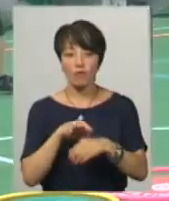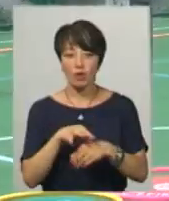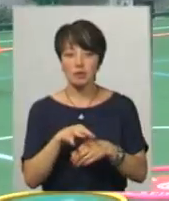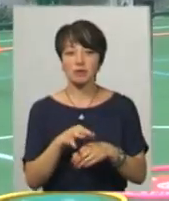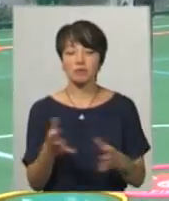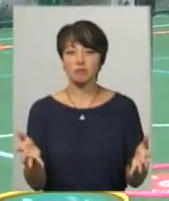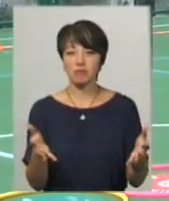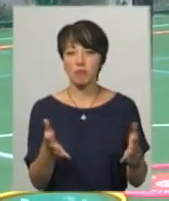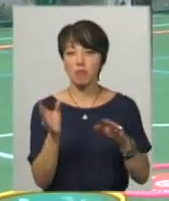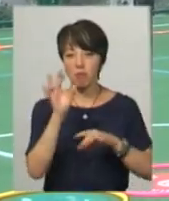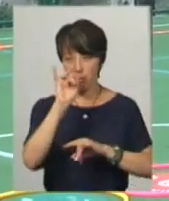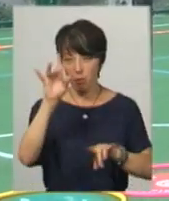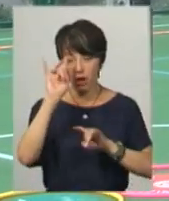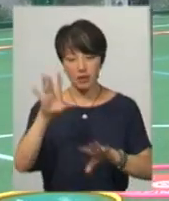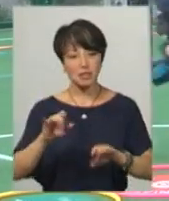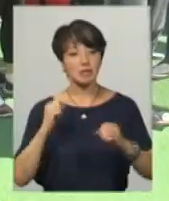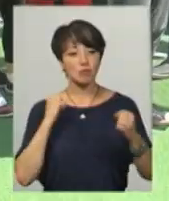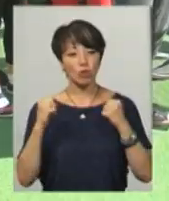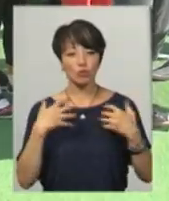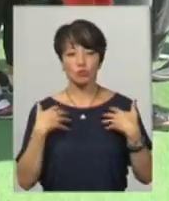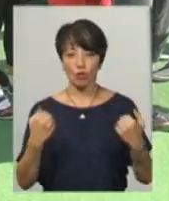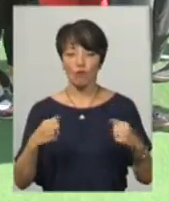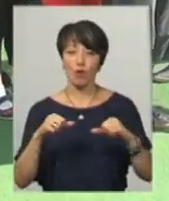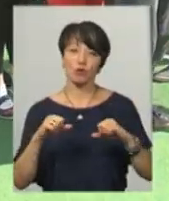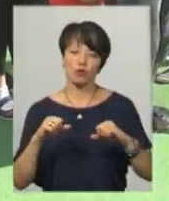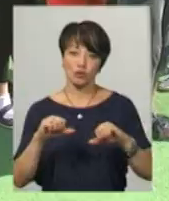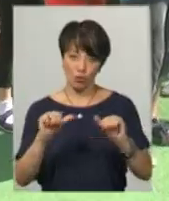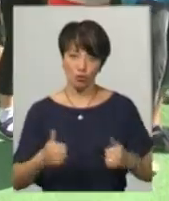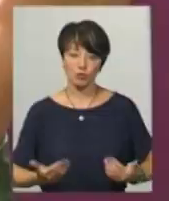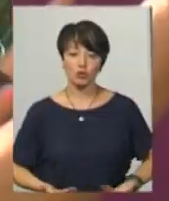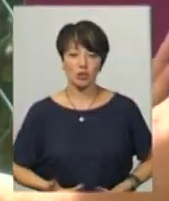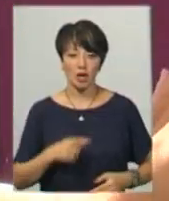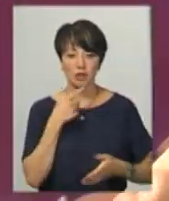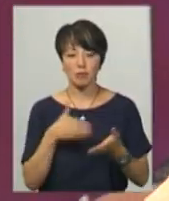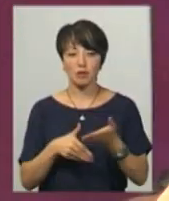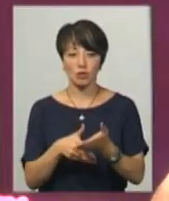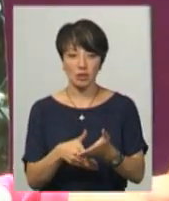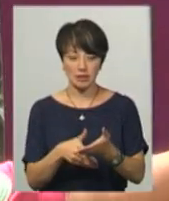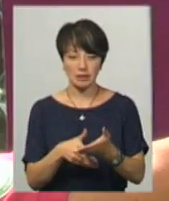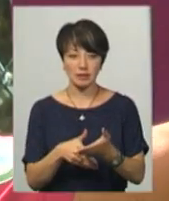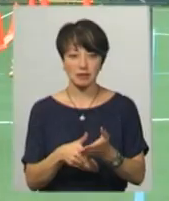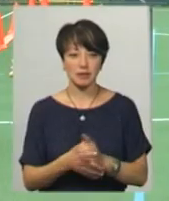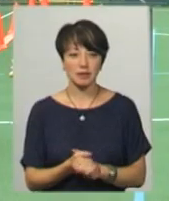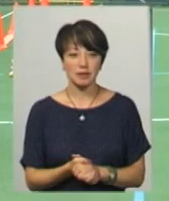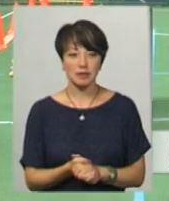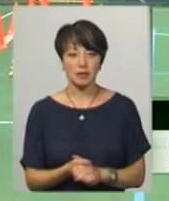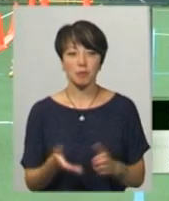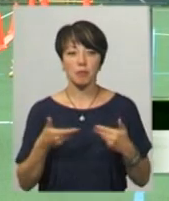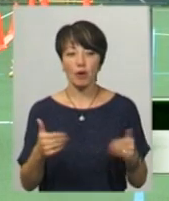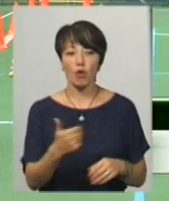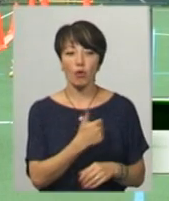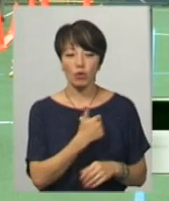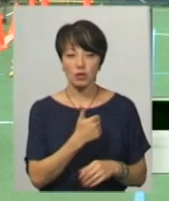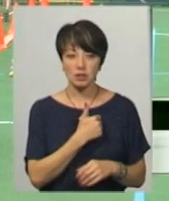поляризації спорту і здорового способу життя. Каже методист Хмельницького міського центру по роботі з дітьми та підлітками Мар'яна Пестанюк. Ми хочемо